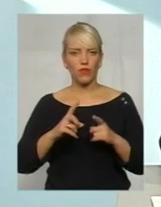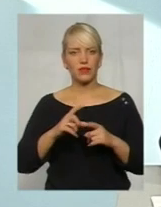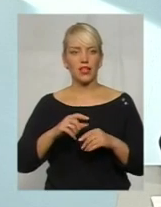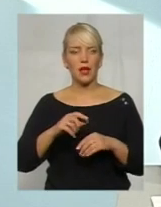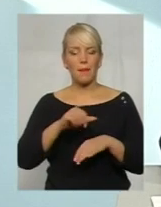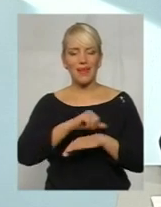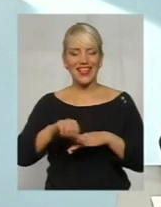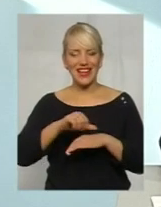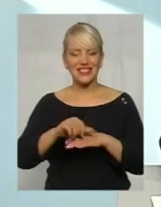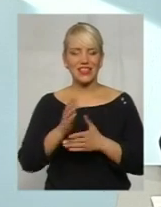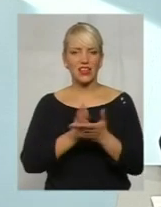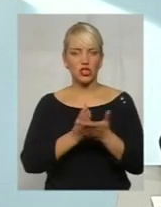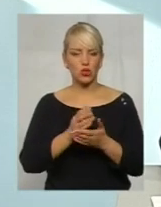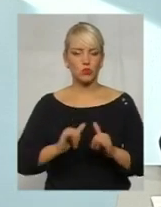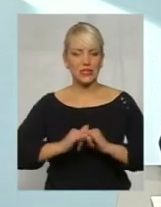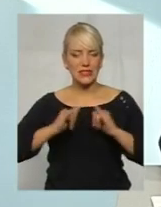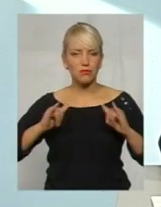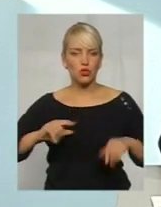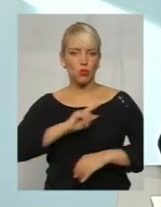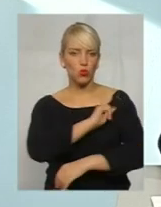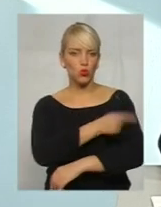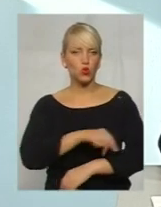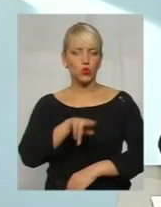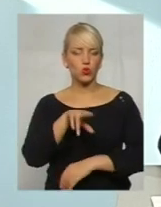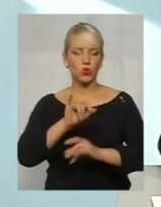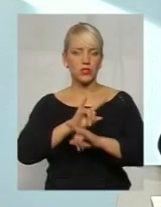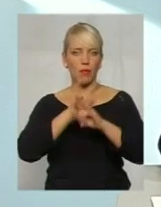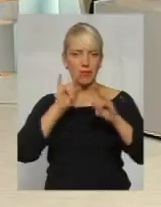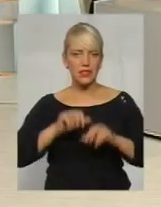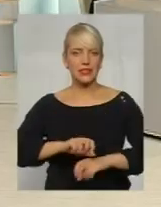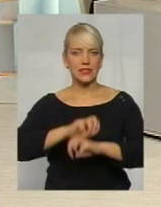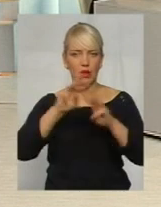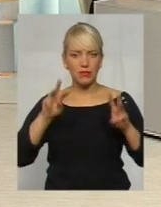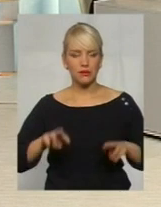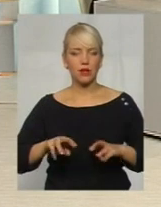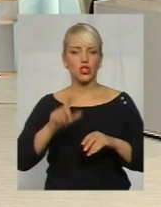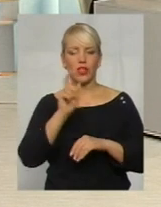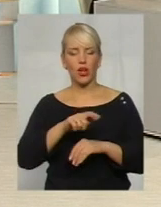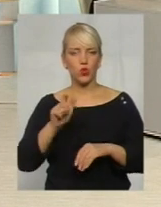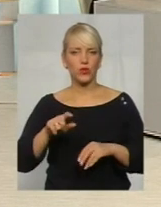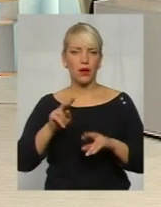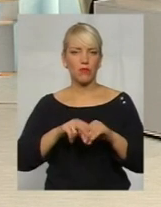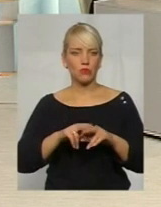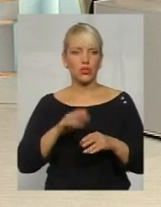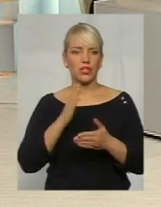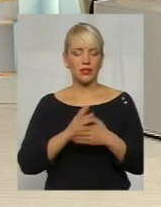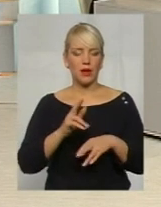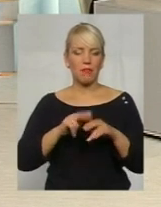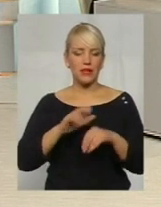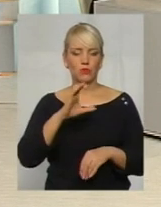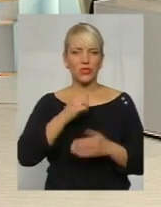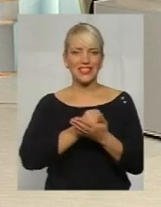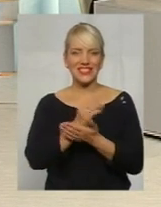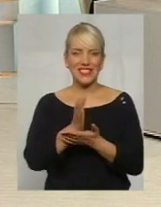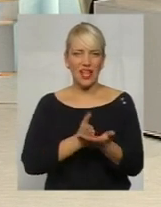збільшує потужності щодо забезпечення людей паспортами. І є паспортний сервіс, і є